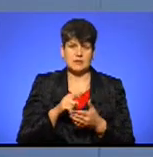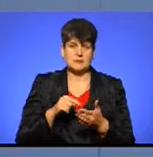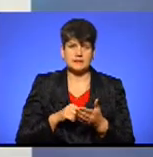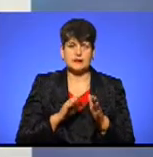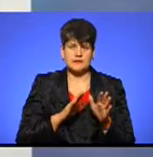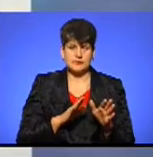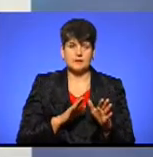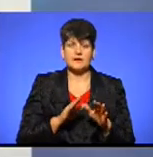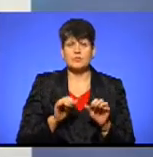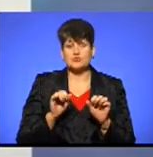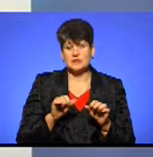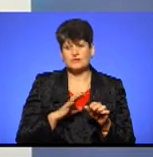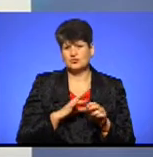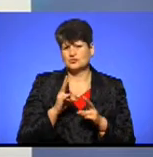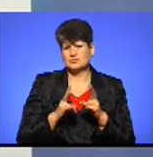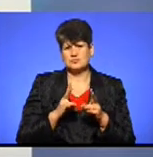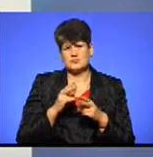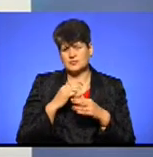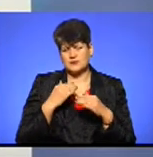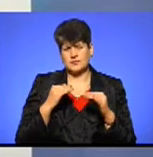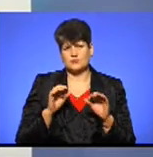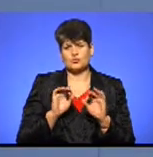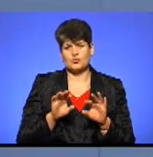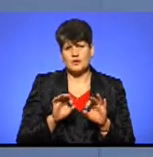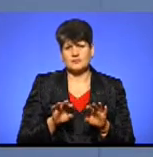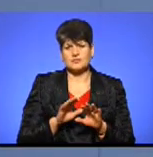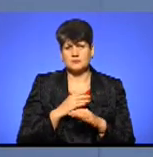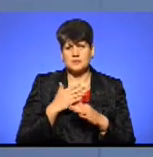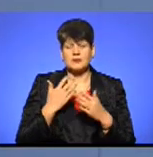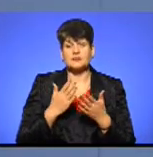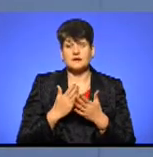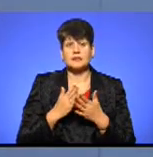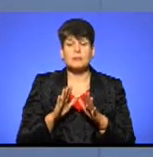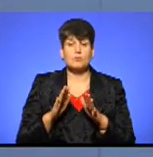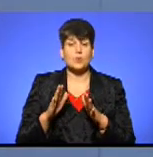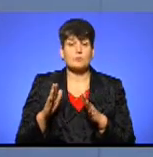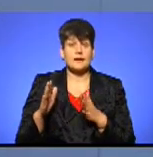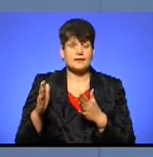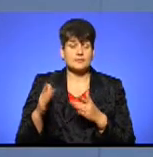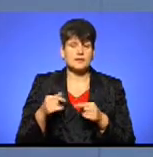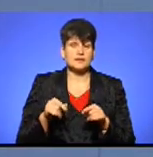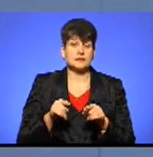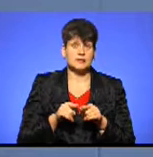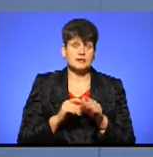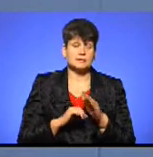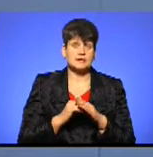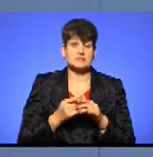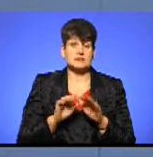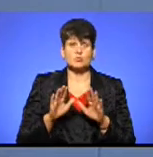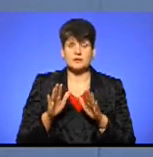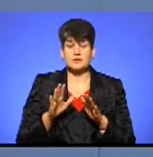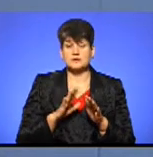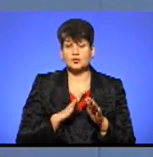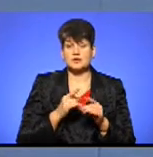Звичайно, що можна було апелювати і багато пояснювати, але так, є певні моменти і так, на підставі цих моментів були